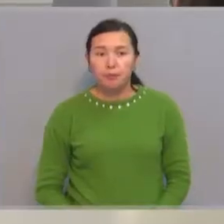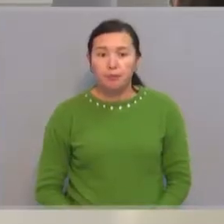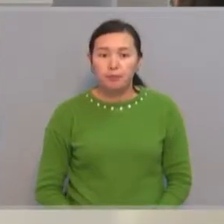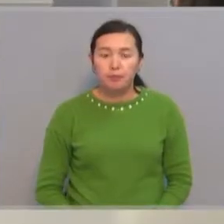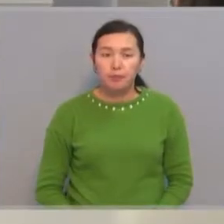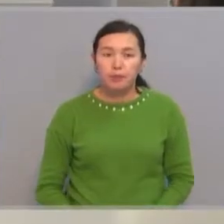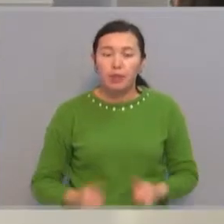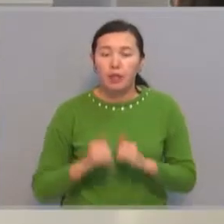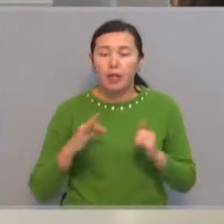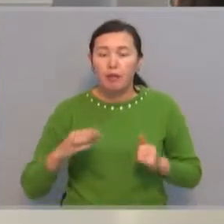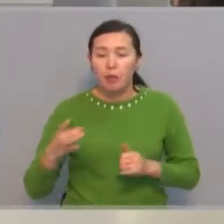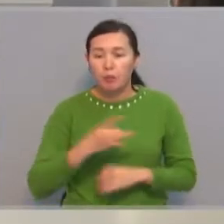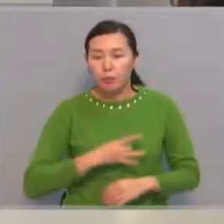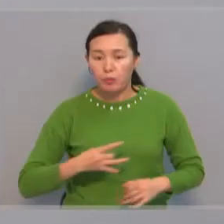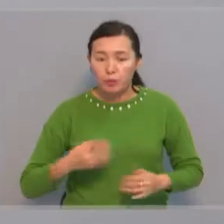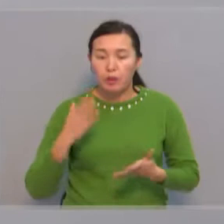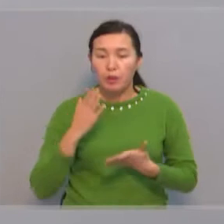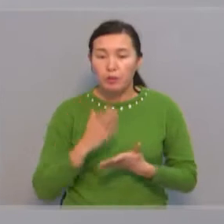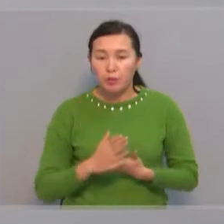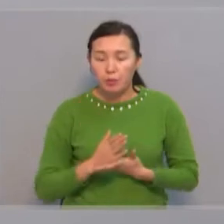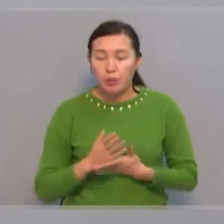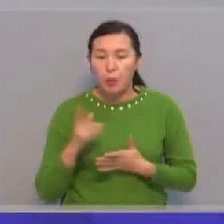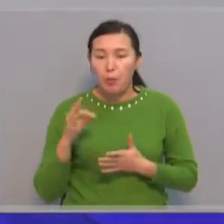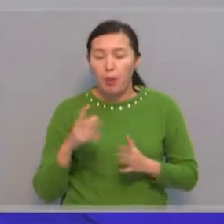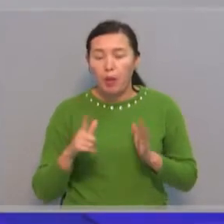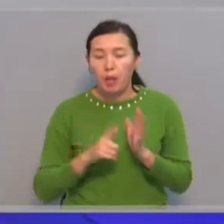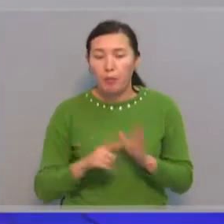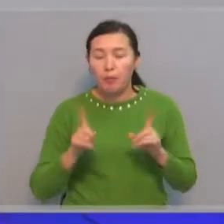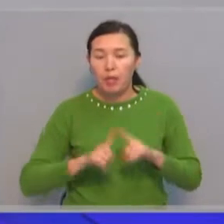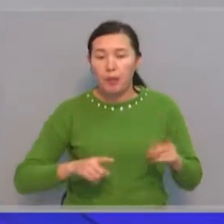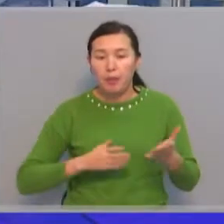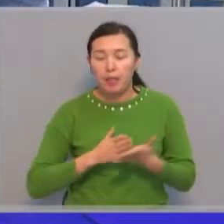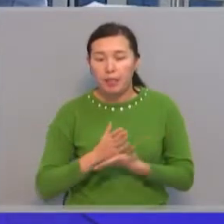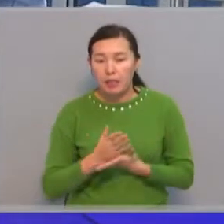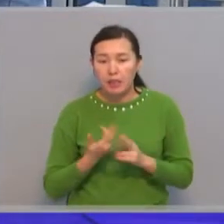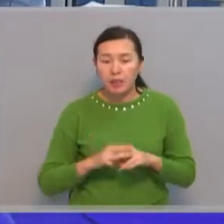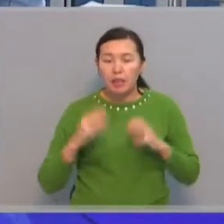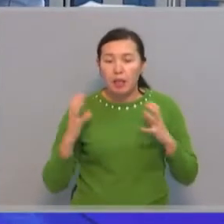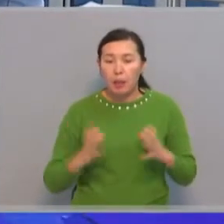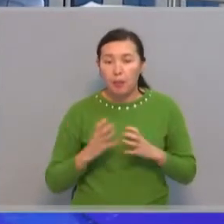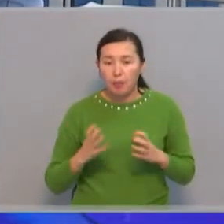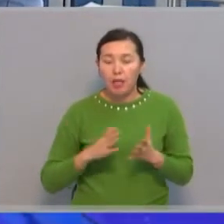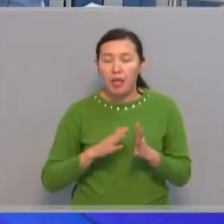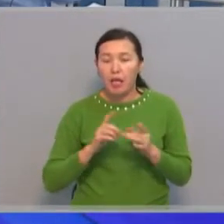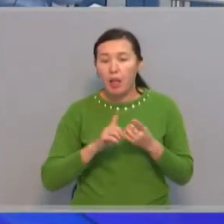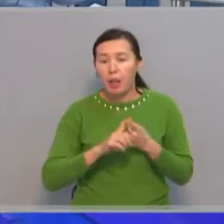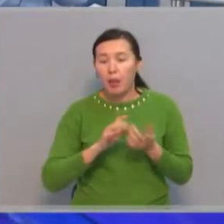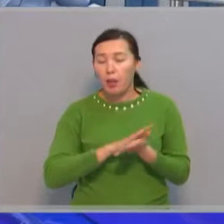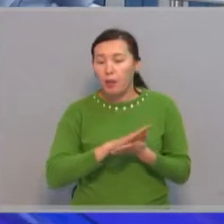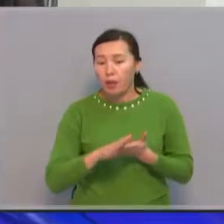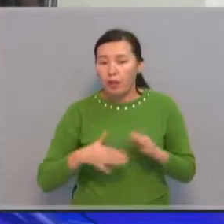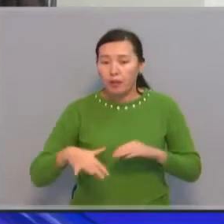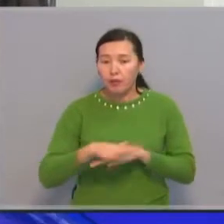Меры по развитию Альфарабийского района осуществляются по семи основным направлениям. Для обеспечения санитарной чистоты